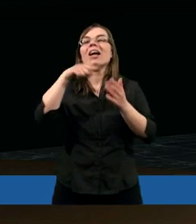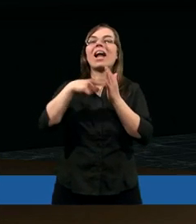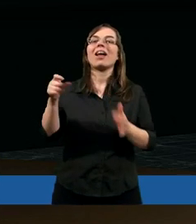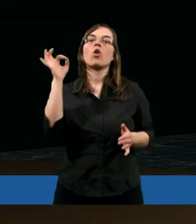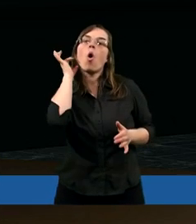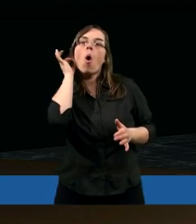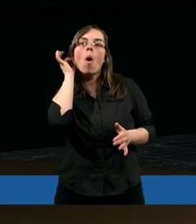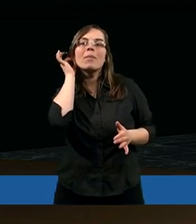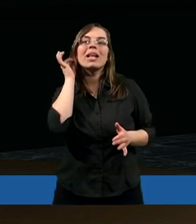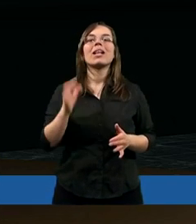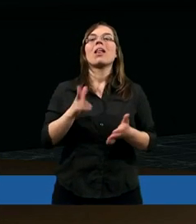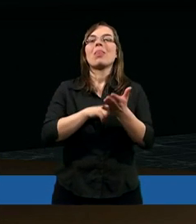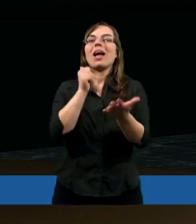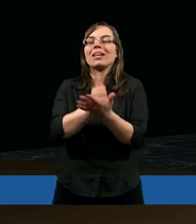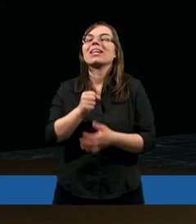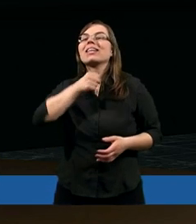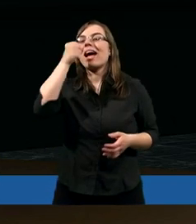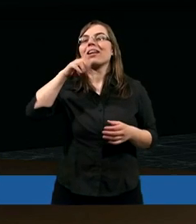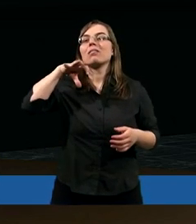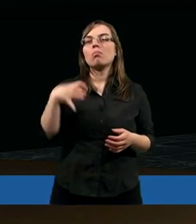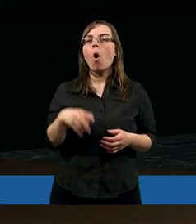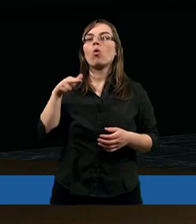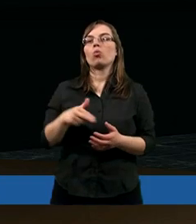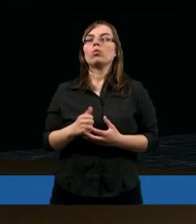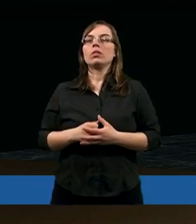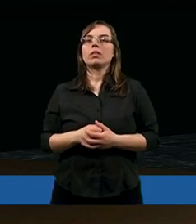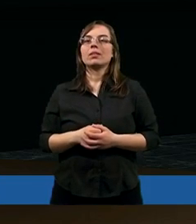kobietę na stanowisko starszego zboru